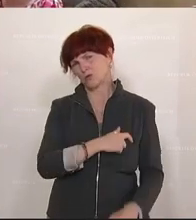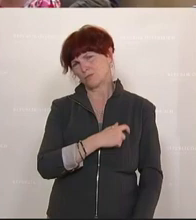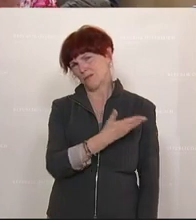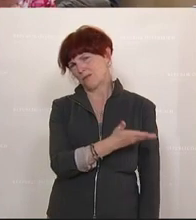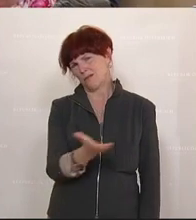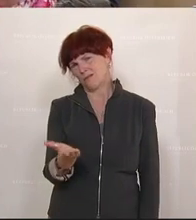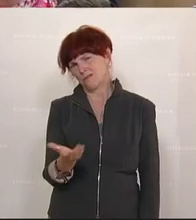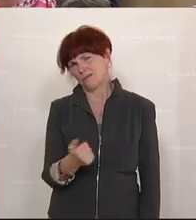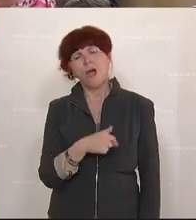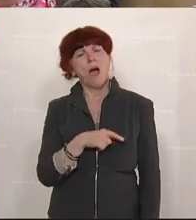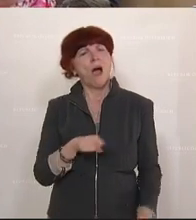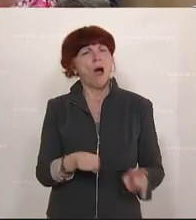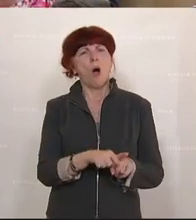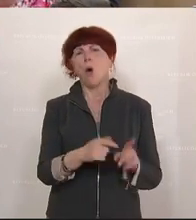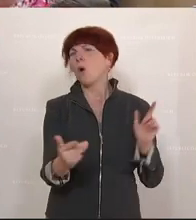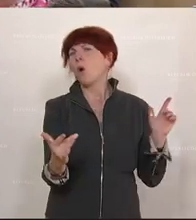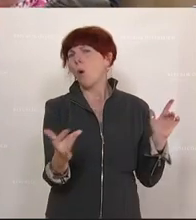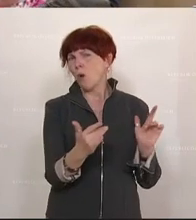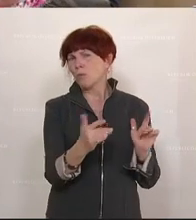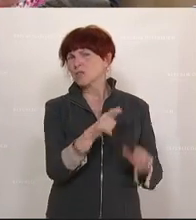auch als Opposition die Verantwortung?